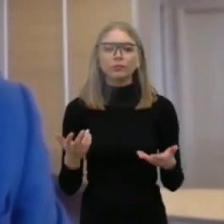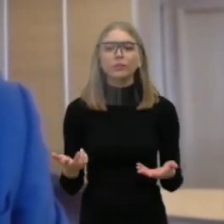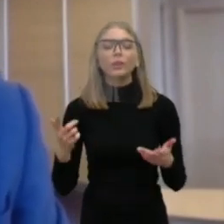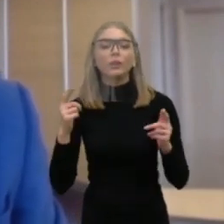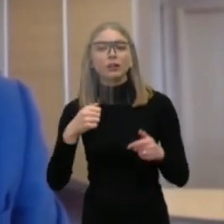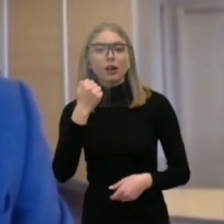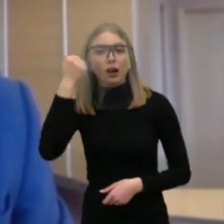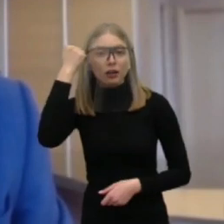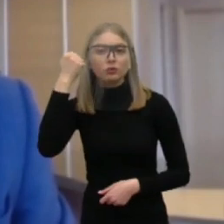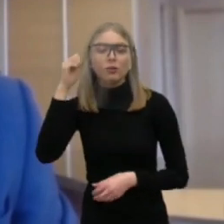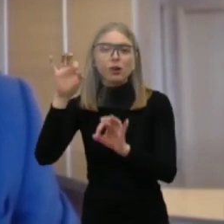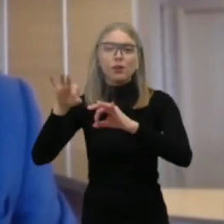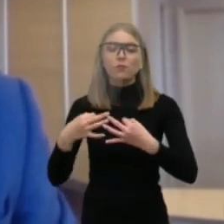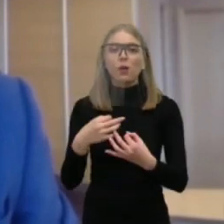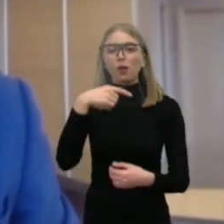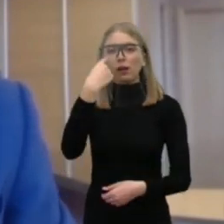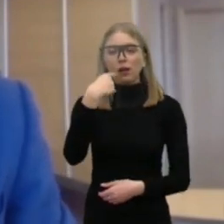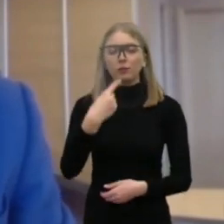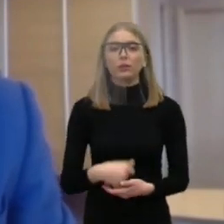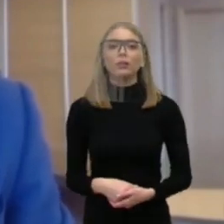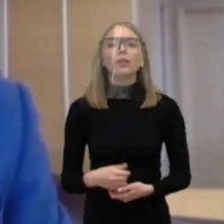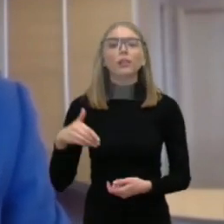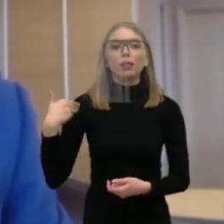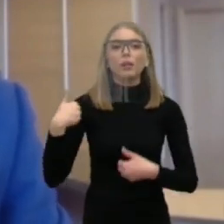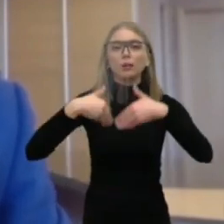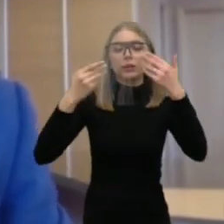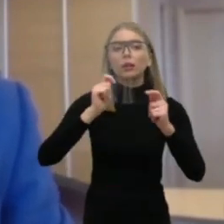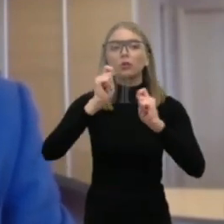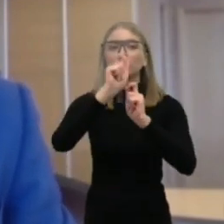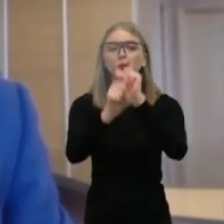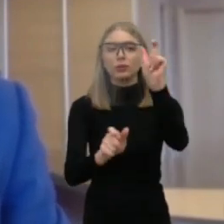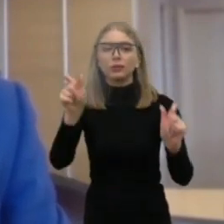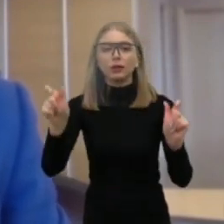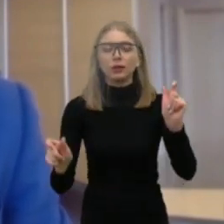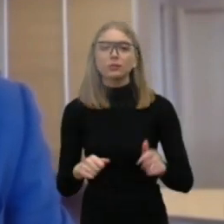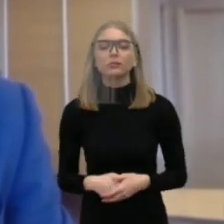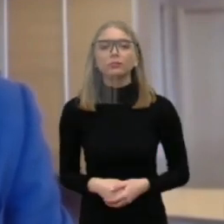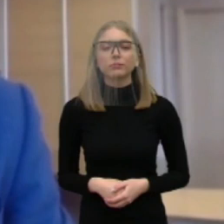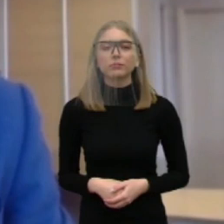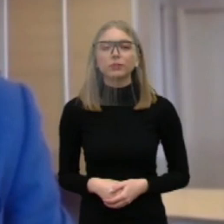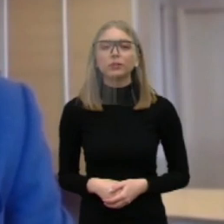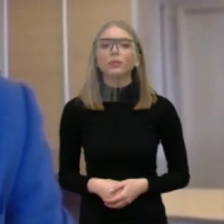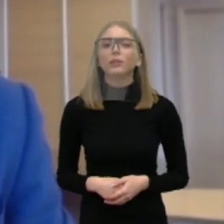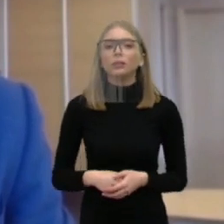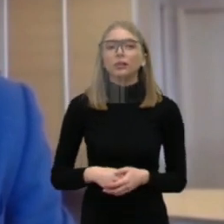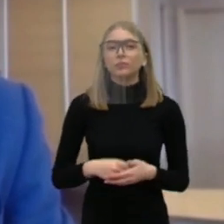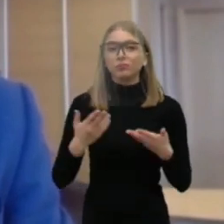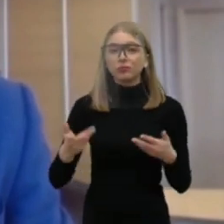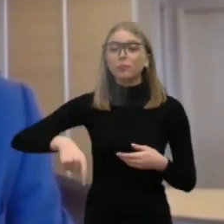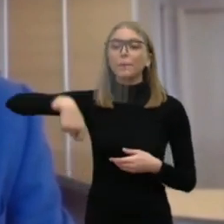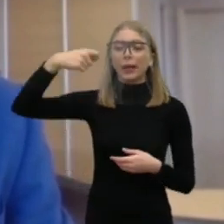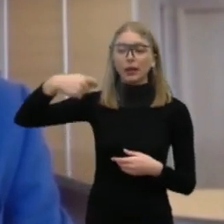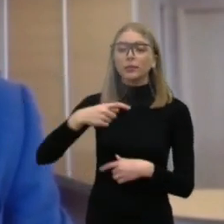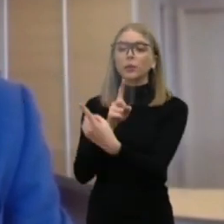šnekėti. Tai labadiena, gerbiamis žurnalistai, taip įvyko galveik pavandą trūkės susitikimas su jo ekscelencijo